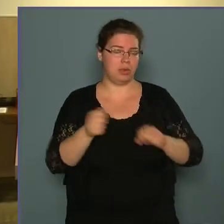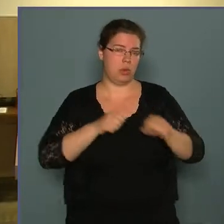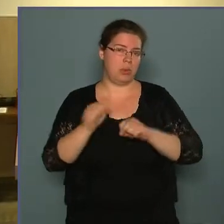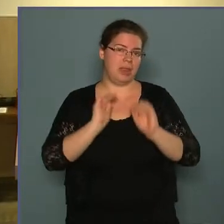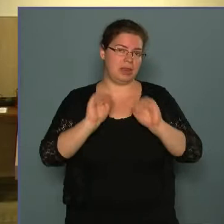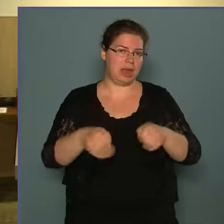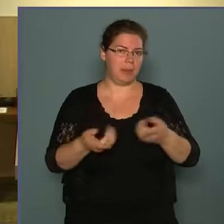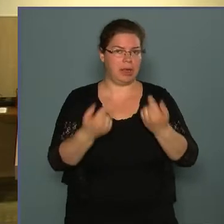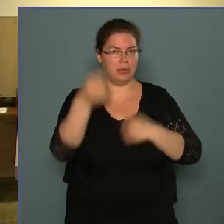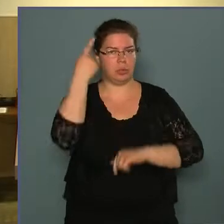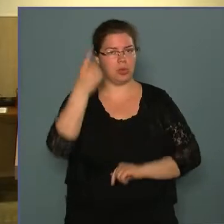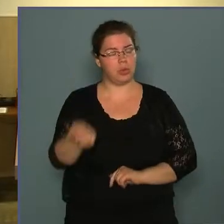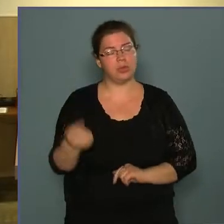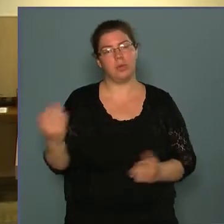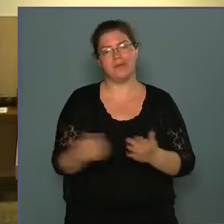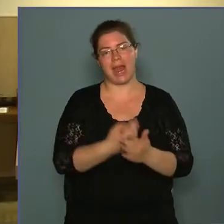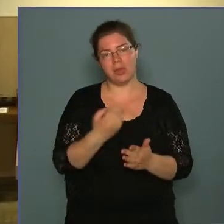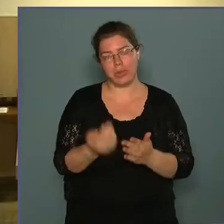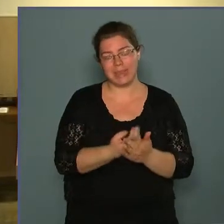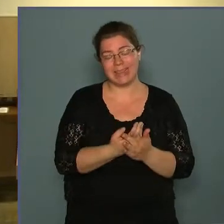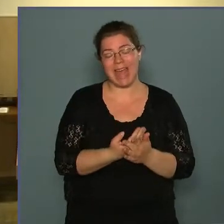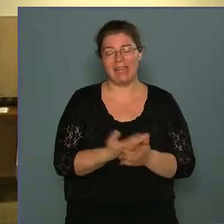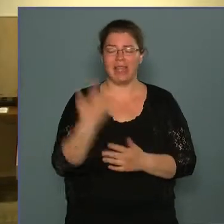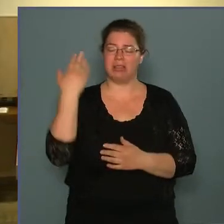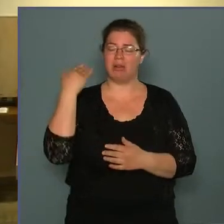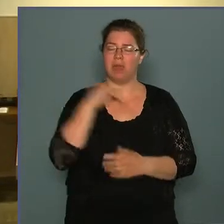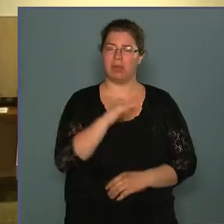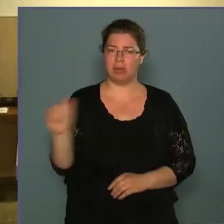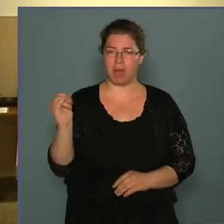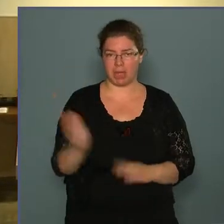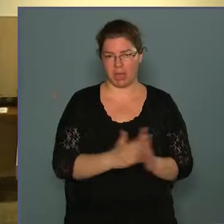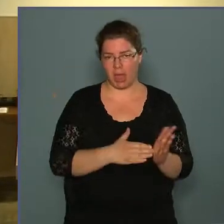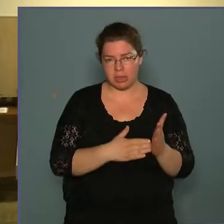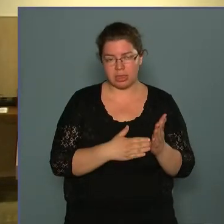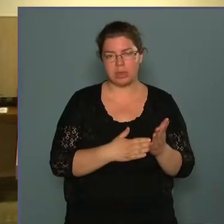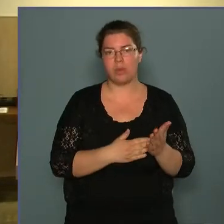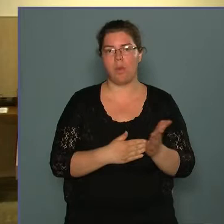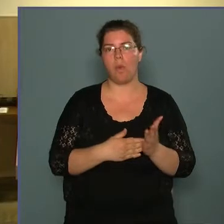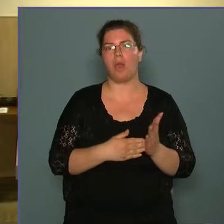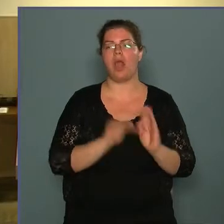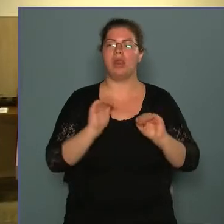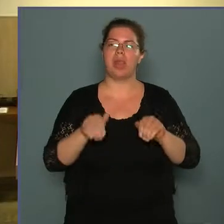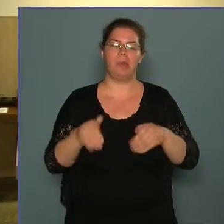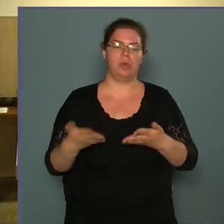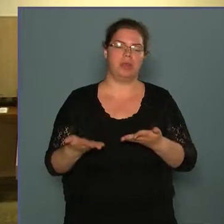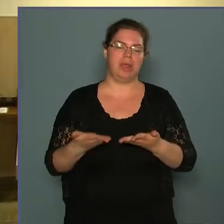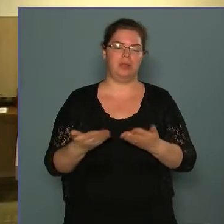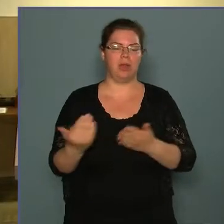támogatásból tudtuk felújítani. Tavalyi évben kezdtük el a támogatásnak a